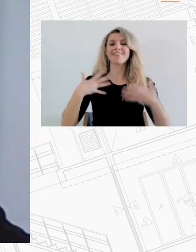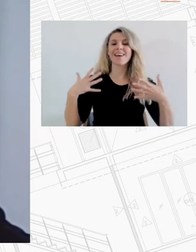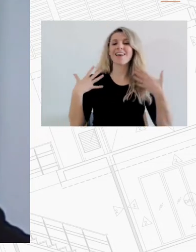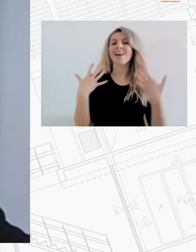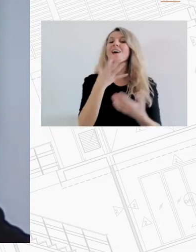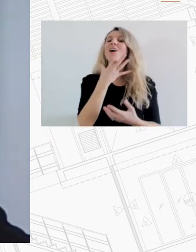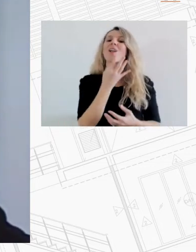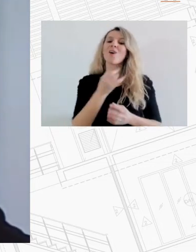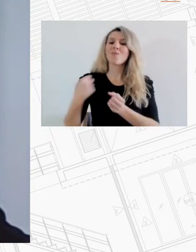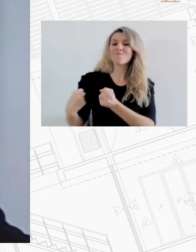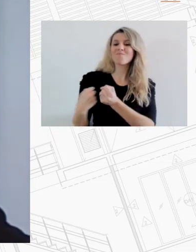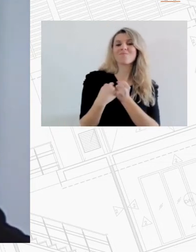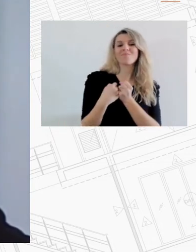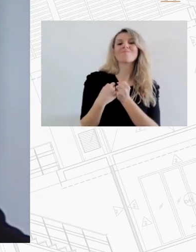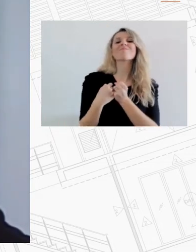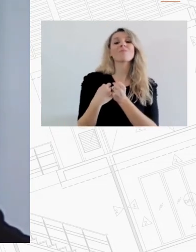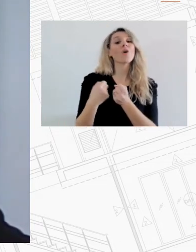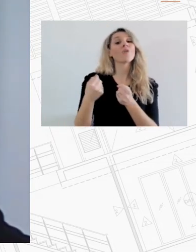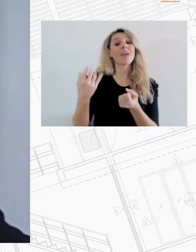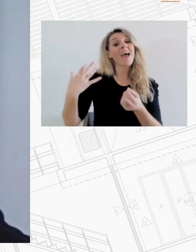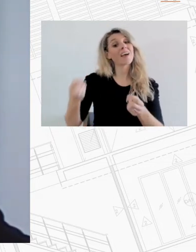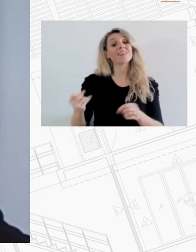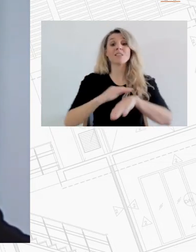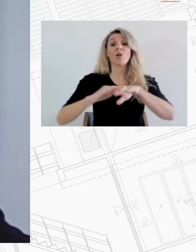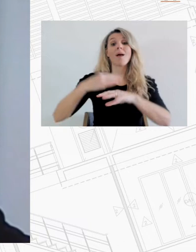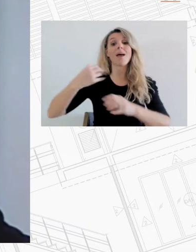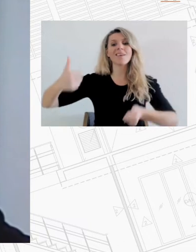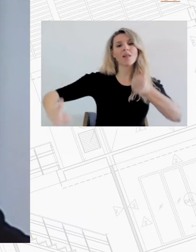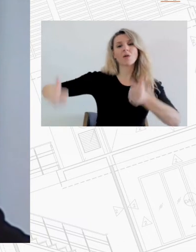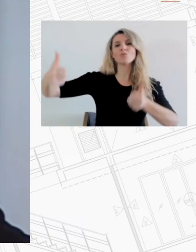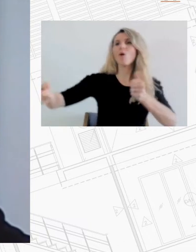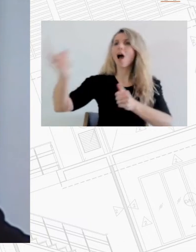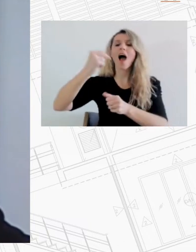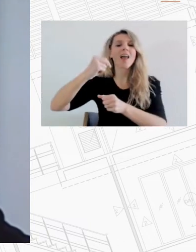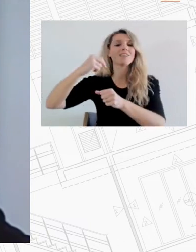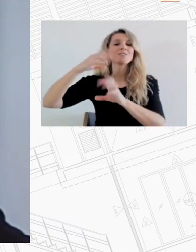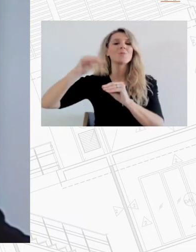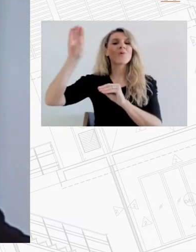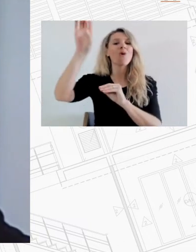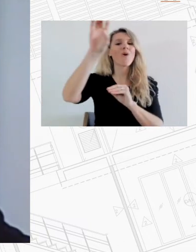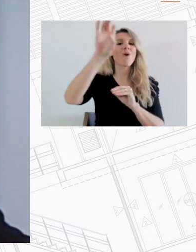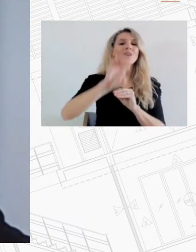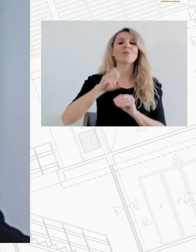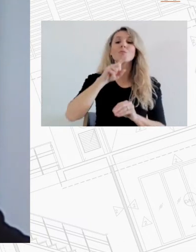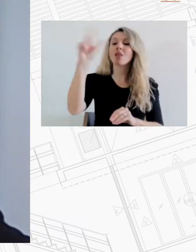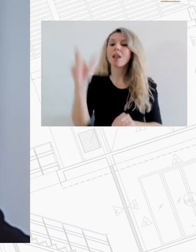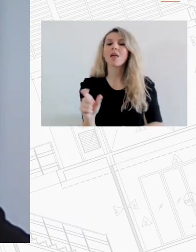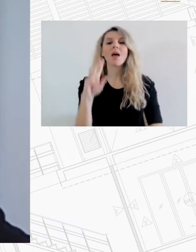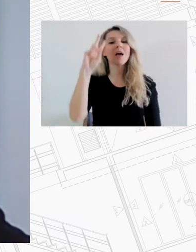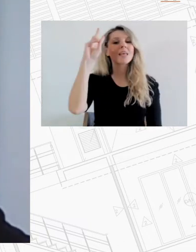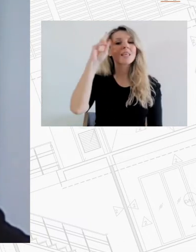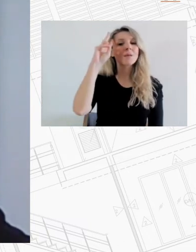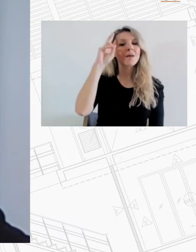μαζί μας και ανταγωνισμό από πολλοί μεγάλες χώρες όπως είναι η Ιταλία, η Γερμανία,